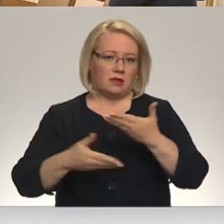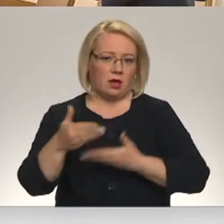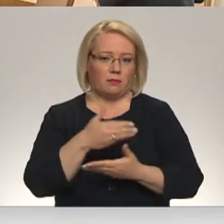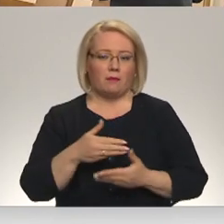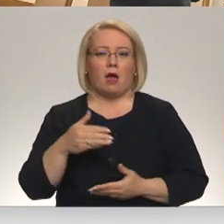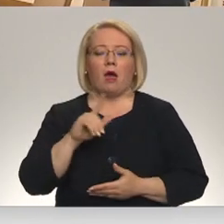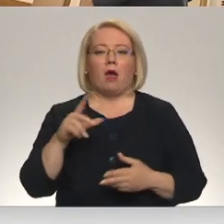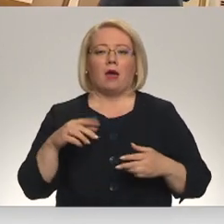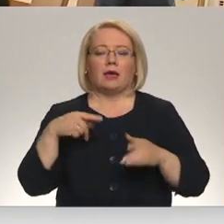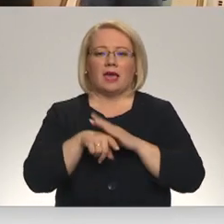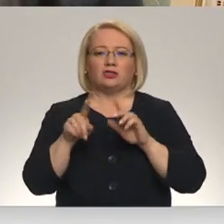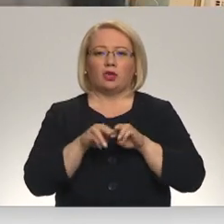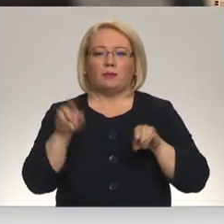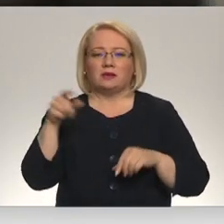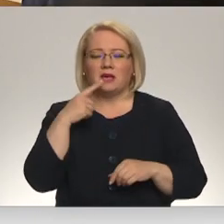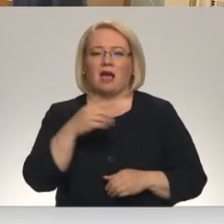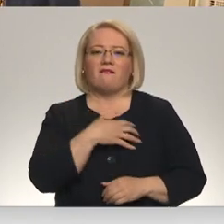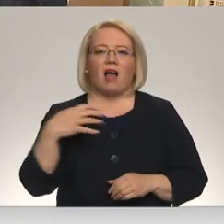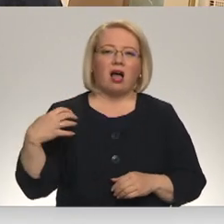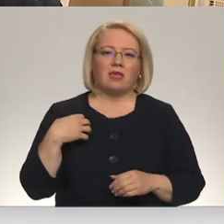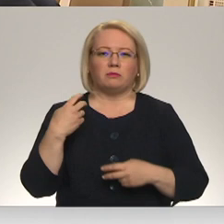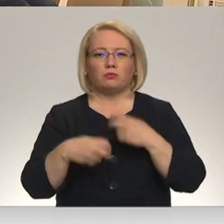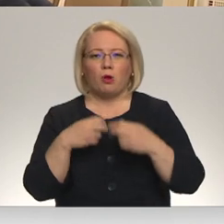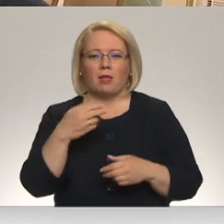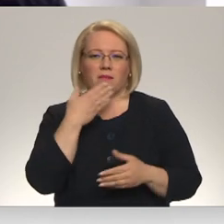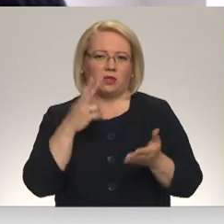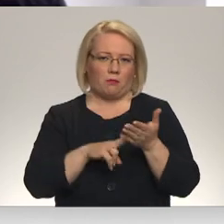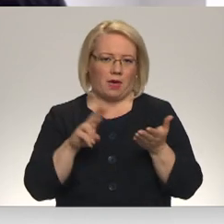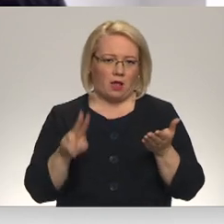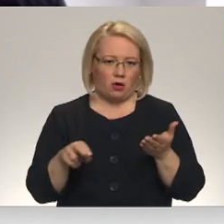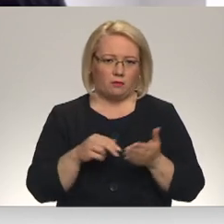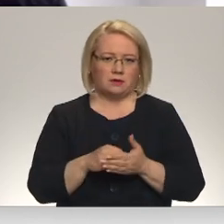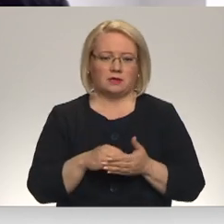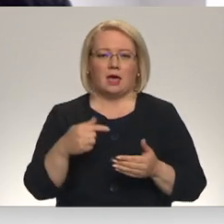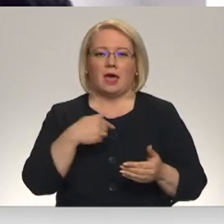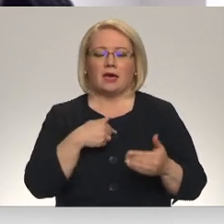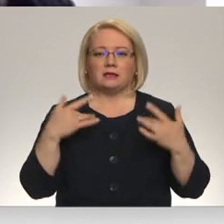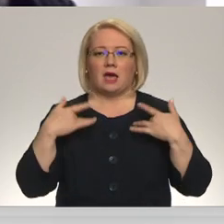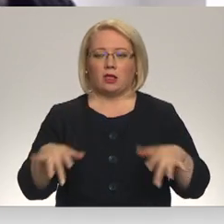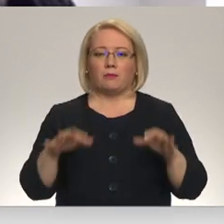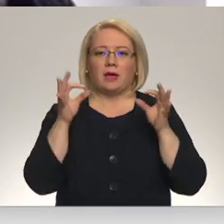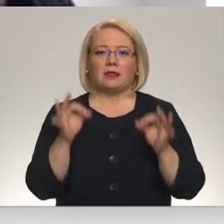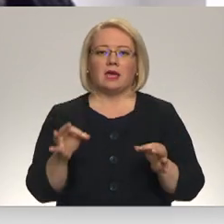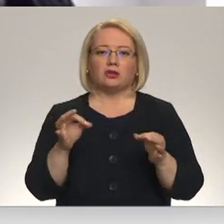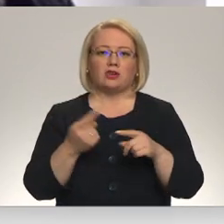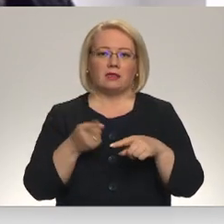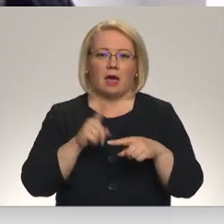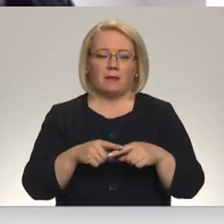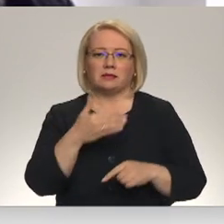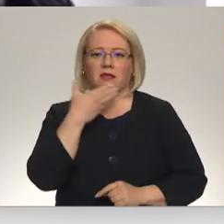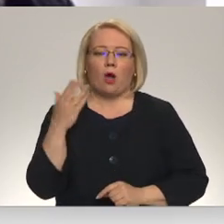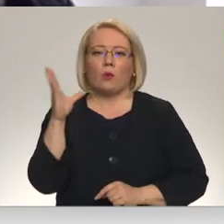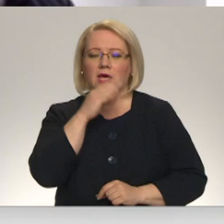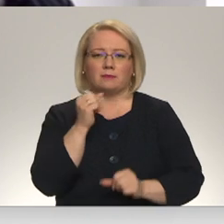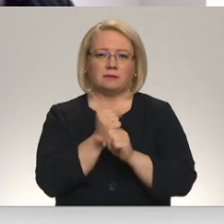Golubeva uzsvēra, ka valdības šūpošana šajā laikā nav pieļaujama. Atkapjos tieši tāpēc, ka nav iespējams strādāt